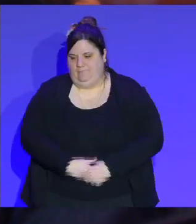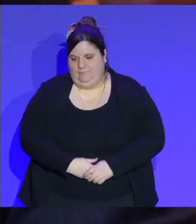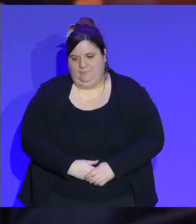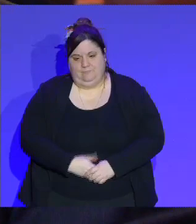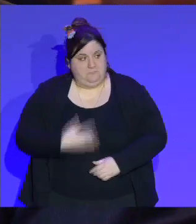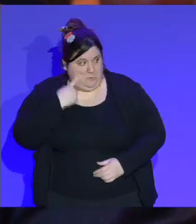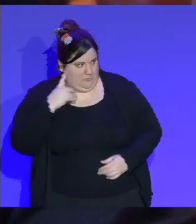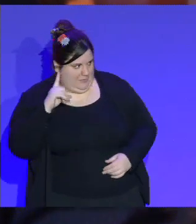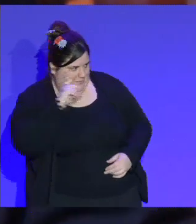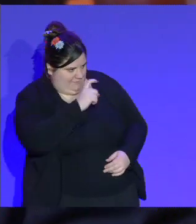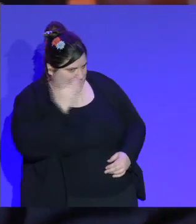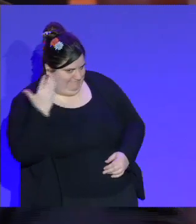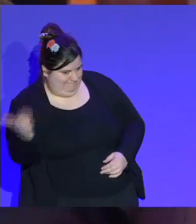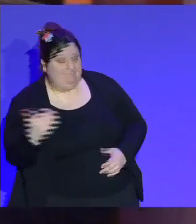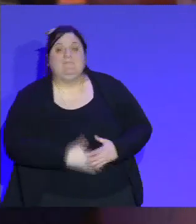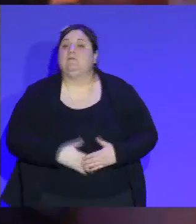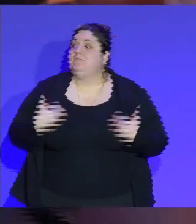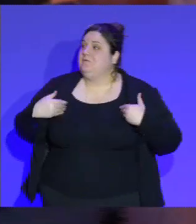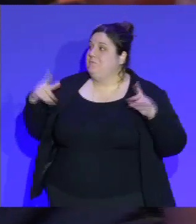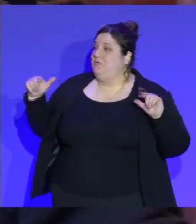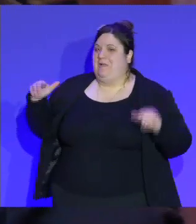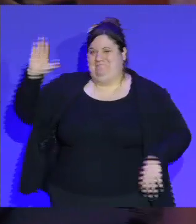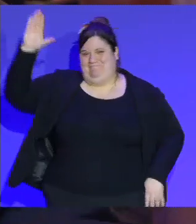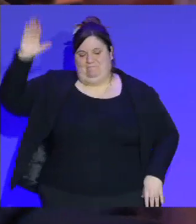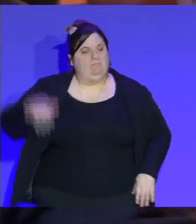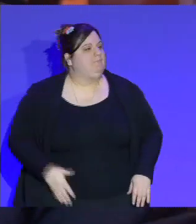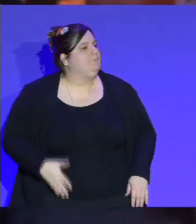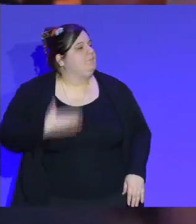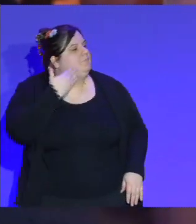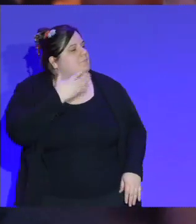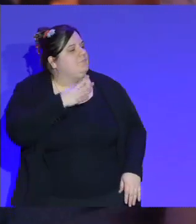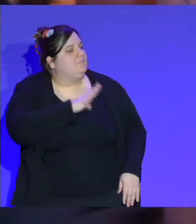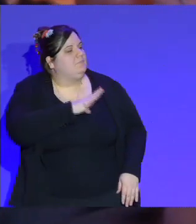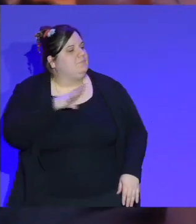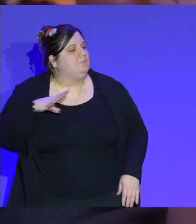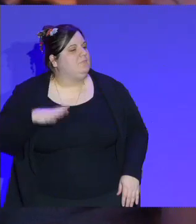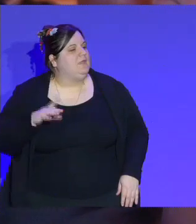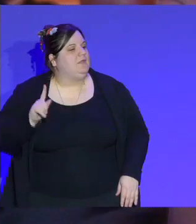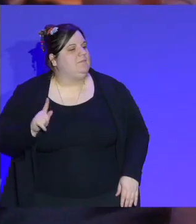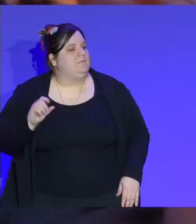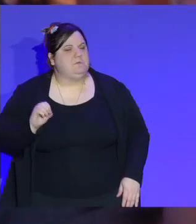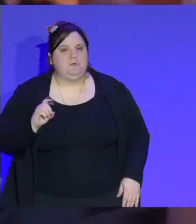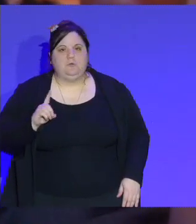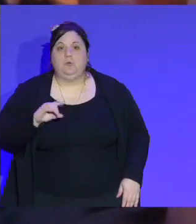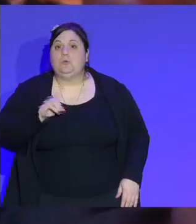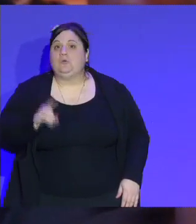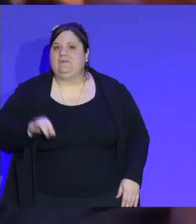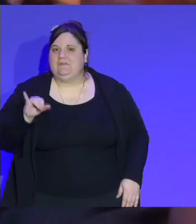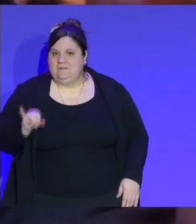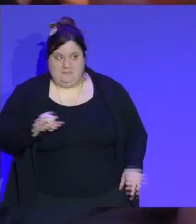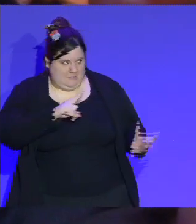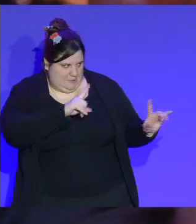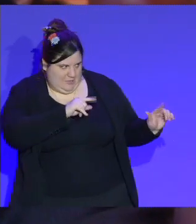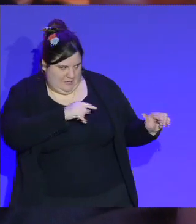Bonjour, Monsieur Jadot. Bonjour. Je salue effectivement Madame Godzi qui est présente dans la salle et je suis ravi d'être le porte